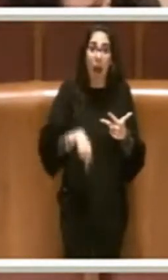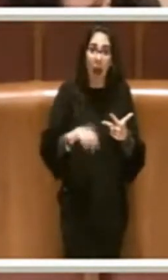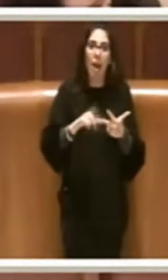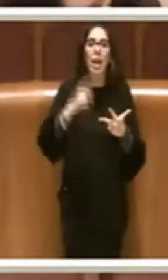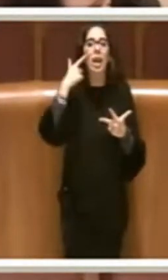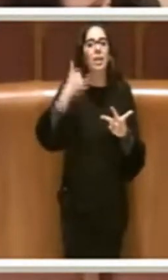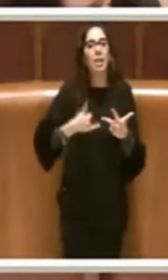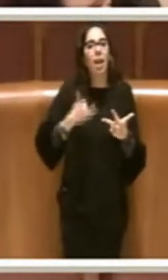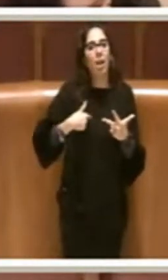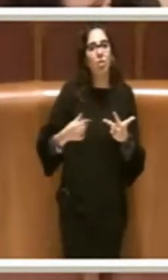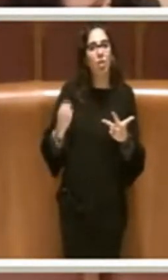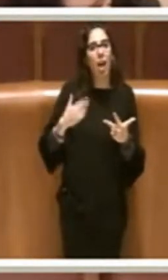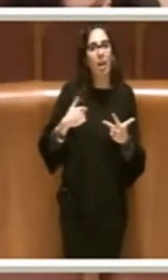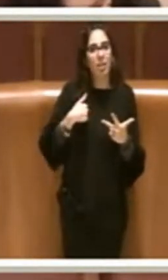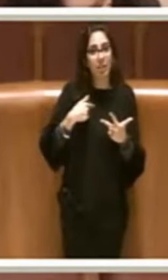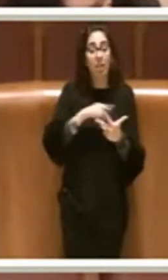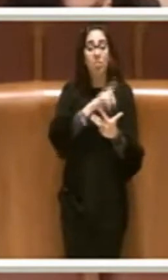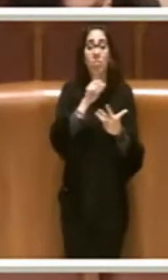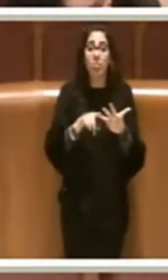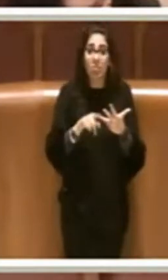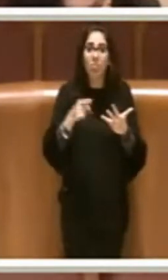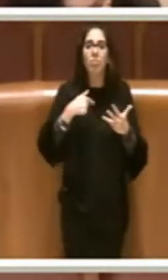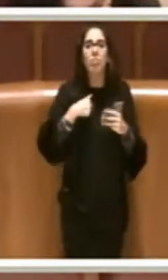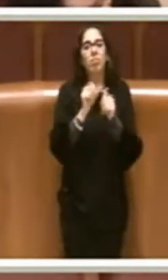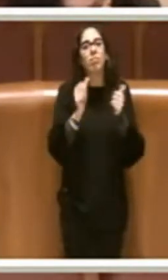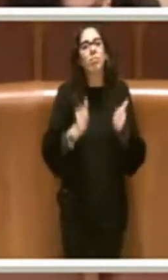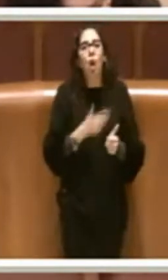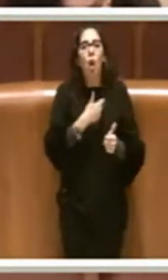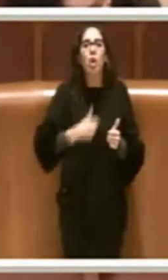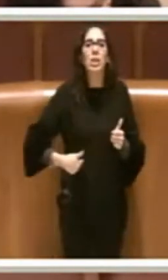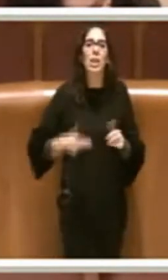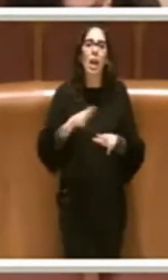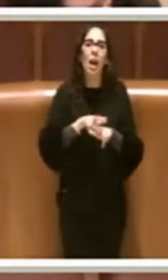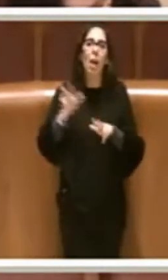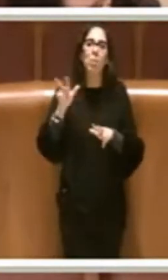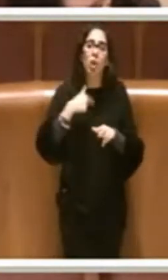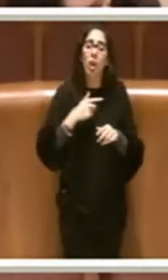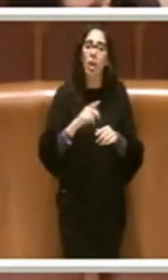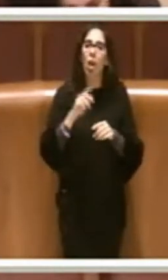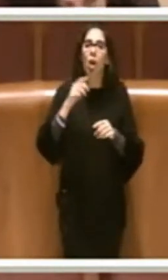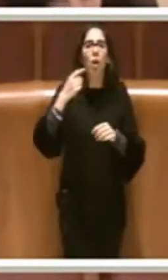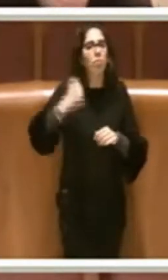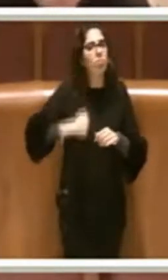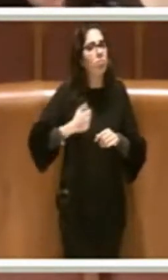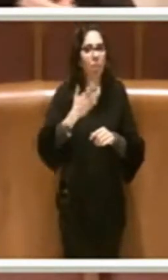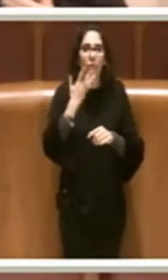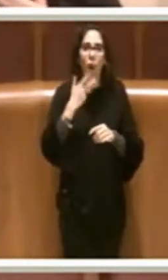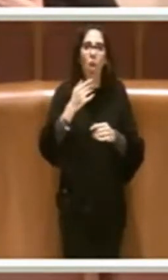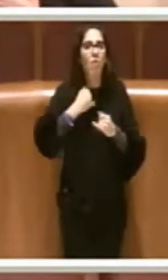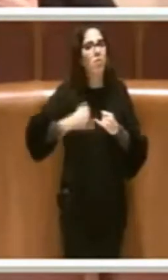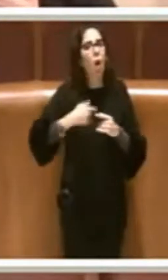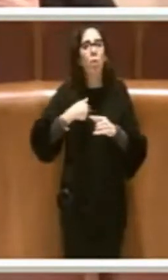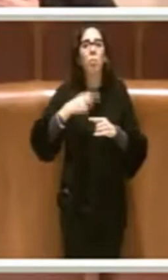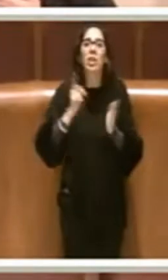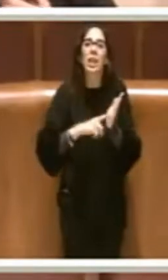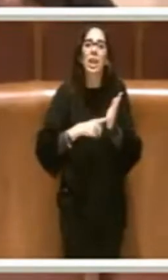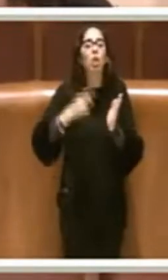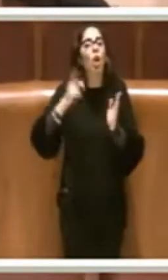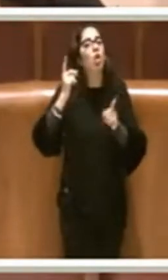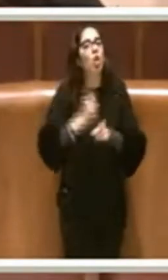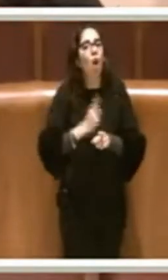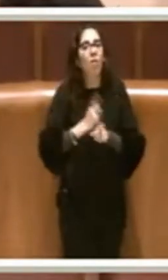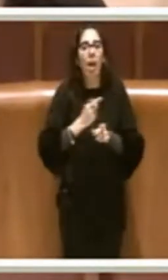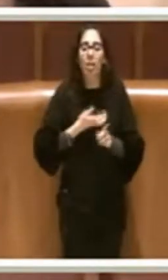intelligenza. E infine, come consigliera capitolina, rivendico fino in fondo il mio diritto e dovere di